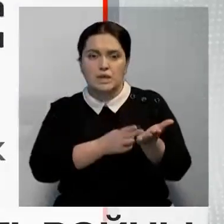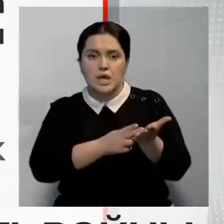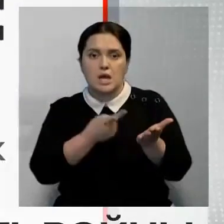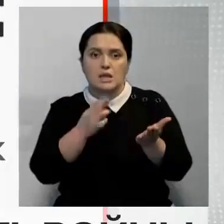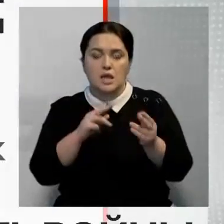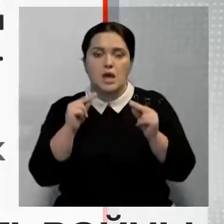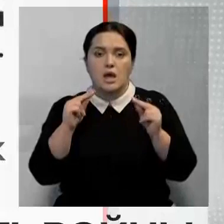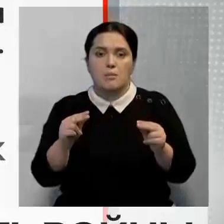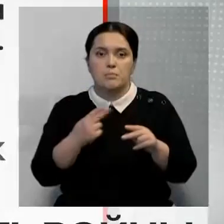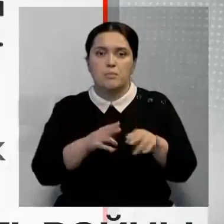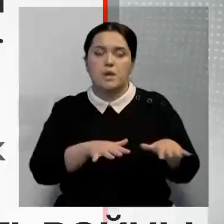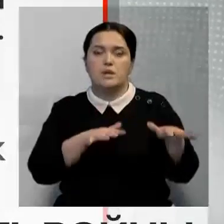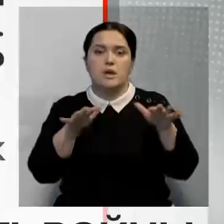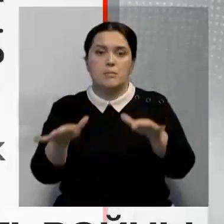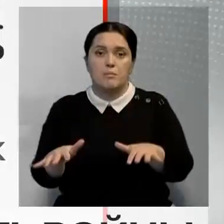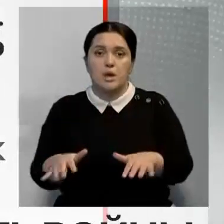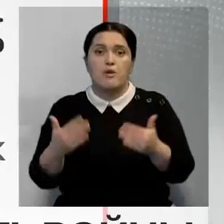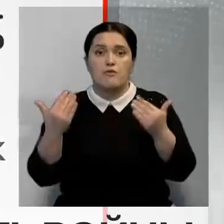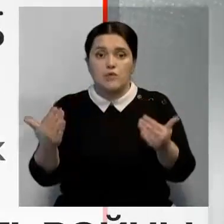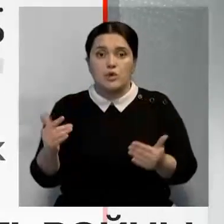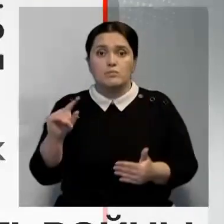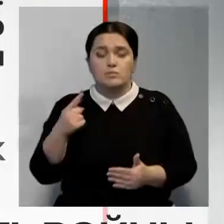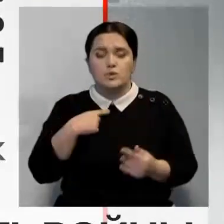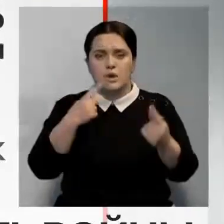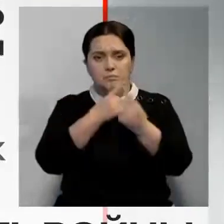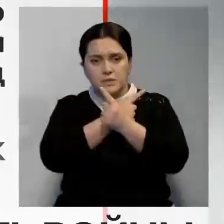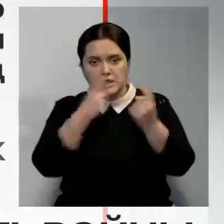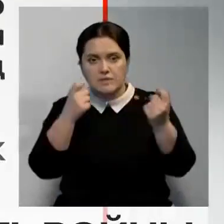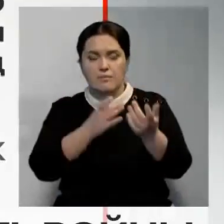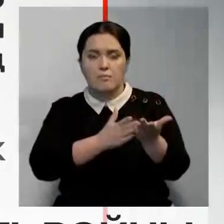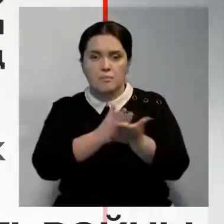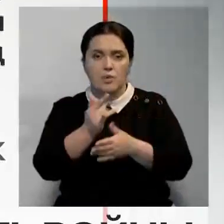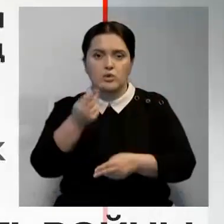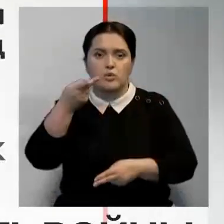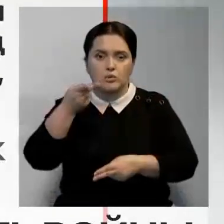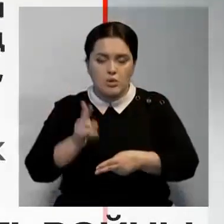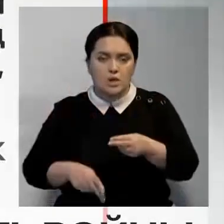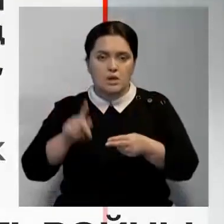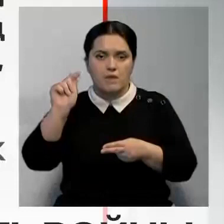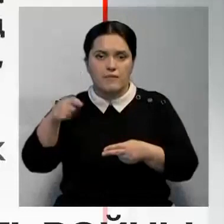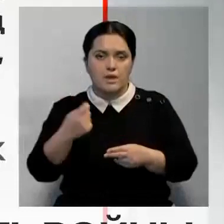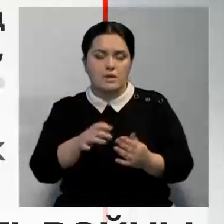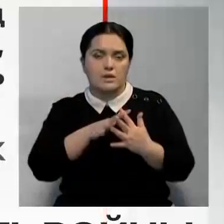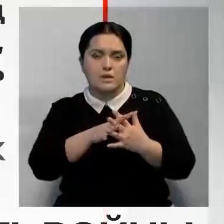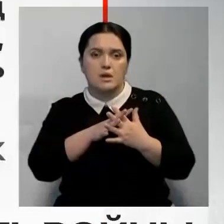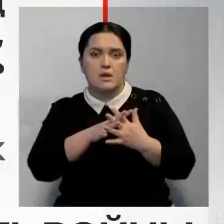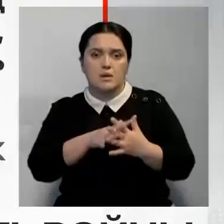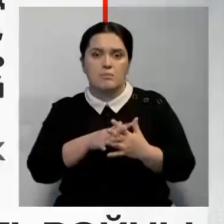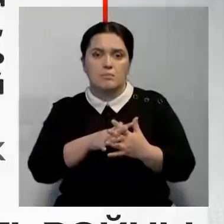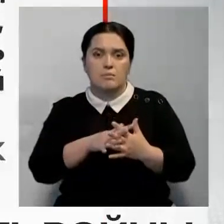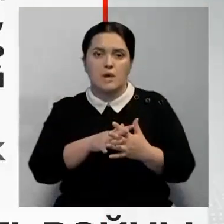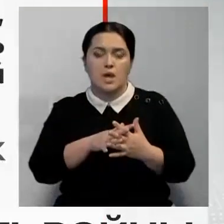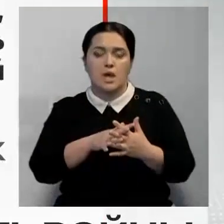оправдания нападения на другие страны. Вот почему я призываю политические власти положить конец продолжающимся войнам, не манипулировать